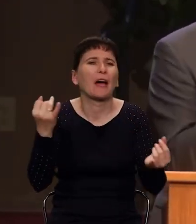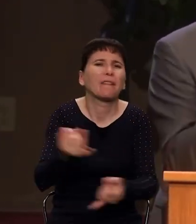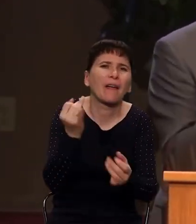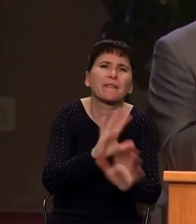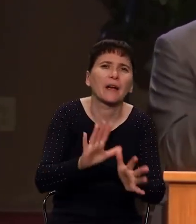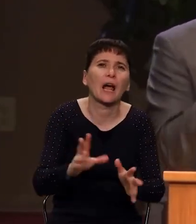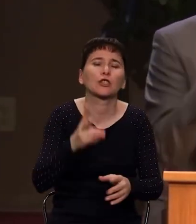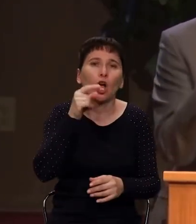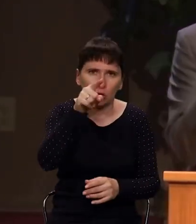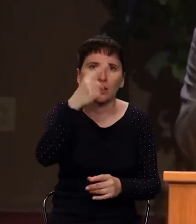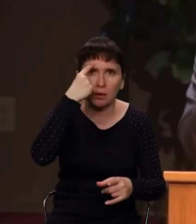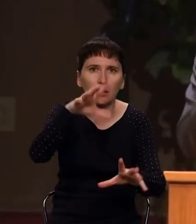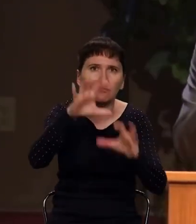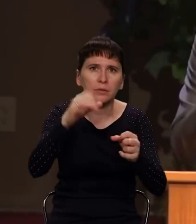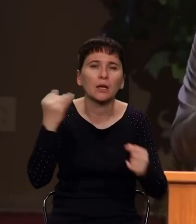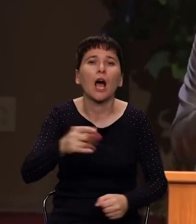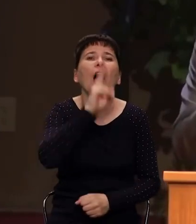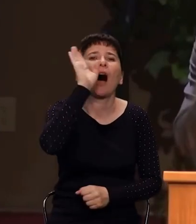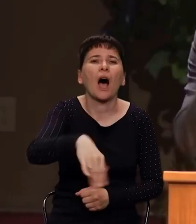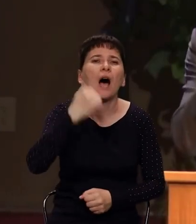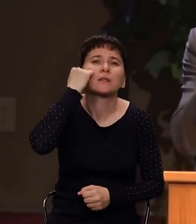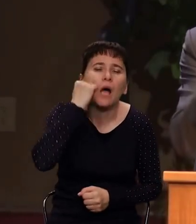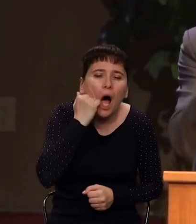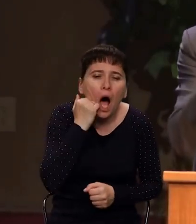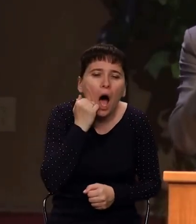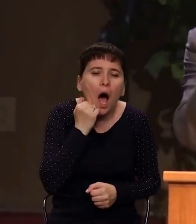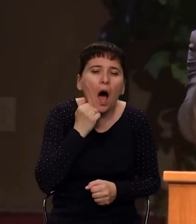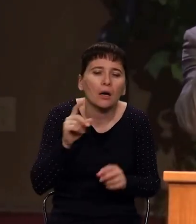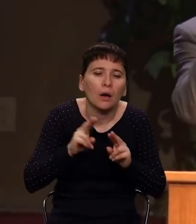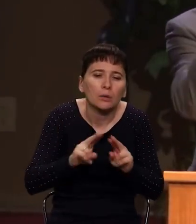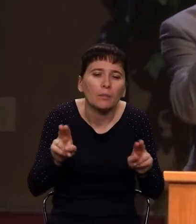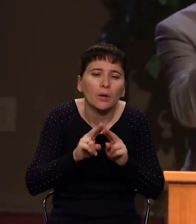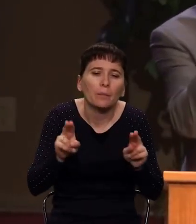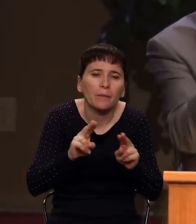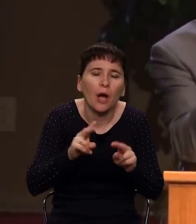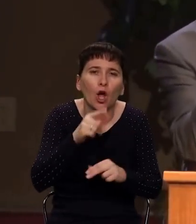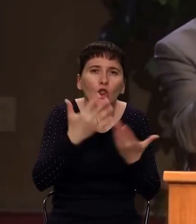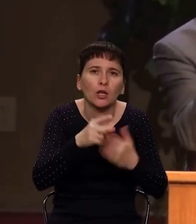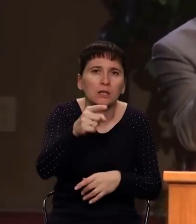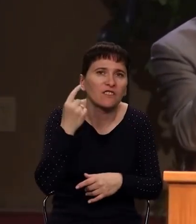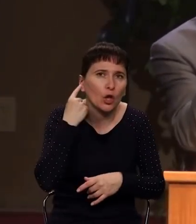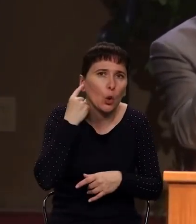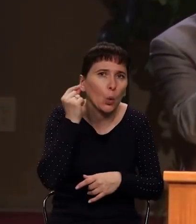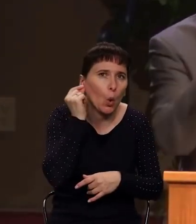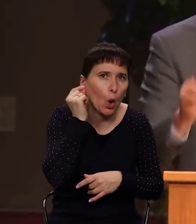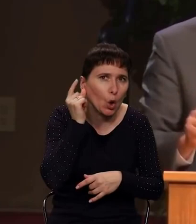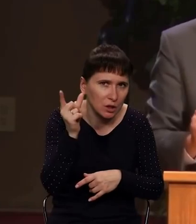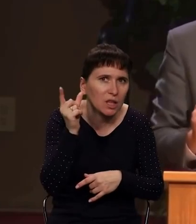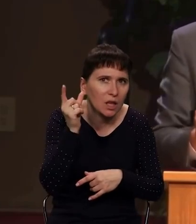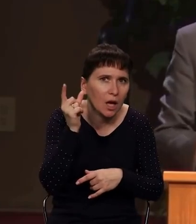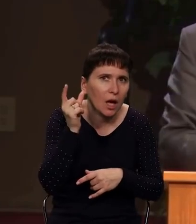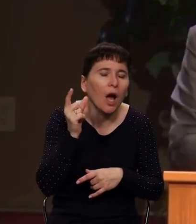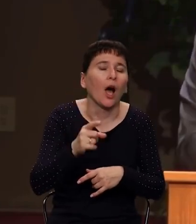простой, от самого-самого старика, услышишь, если открытое ухо, если не